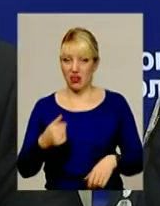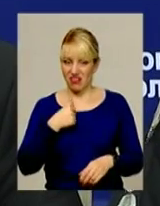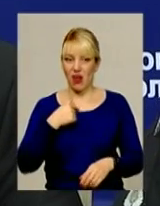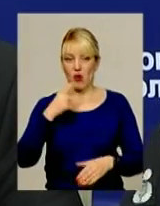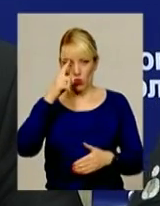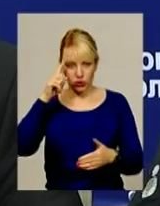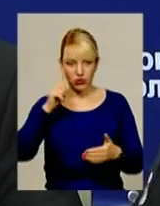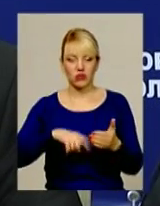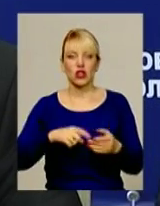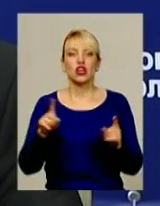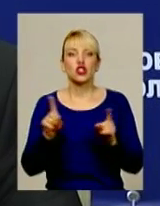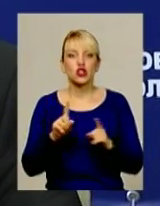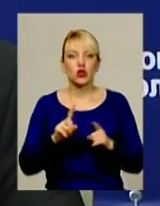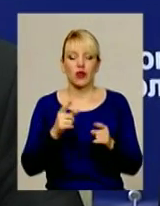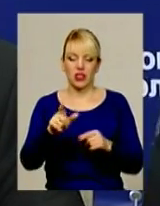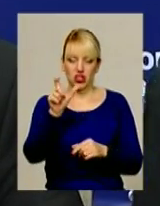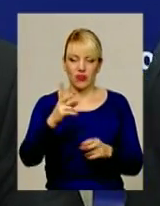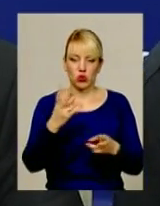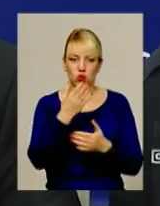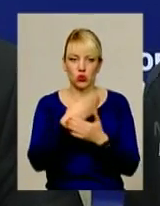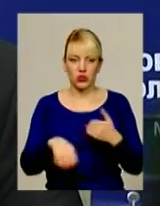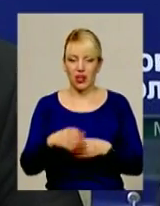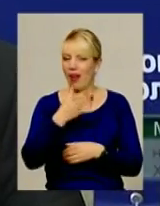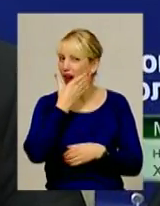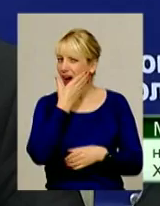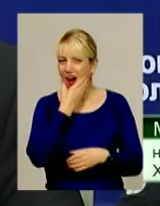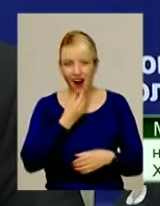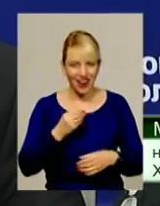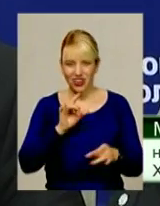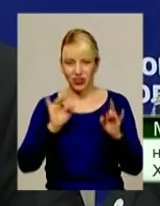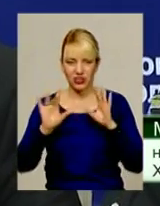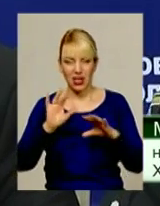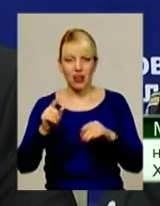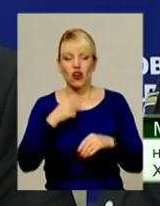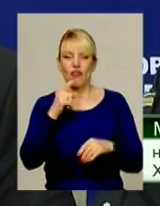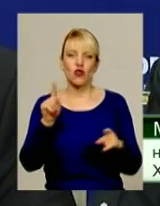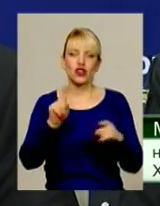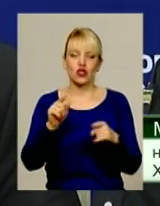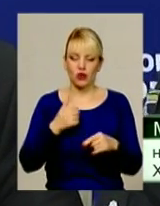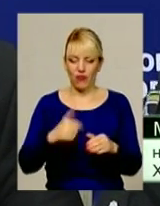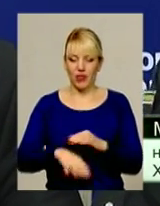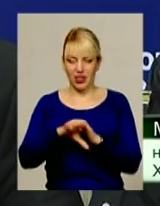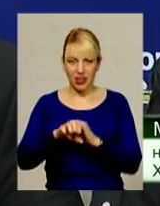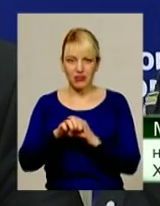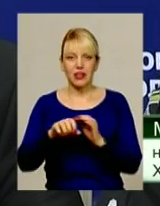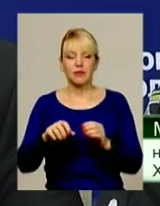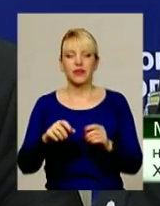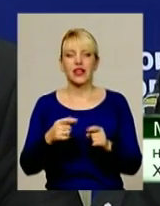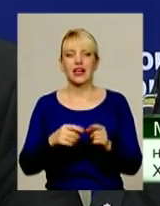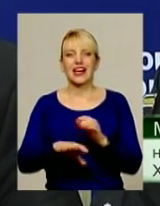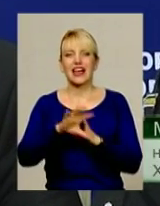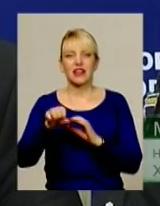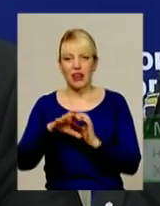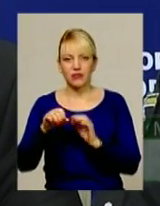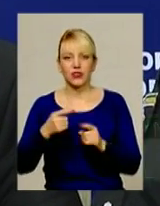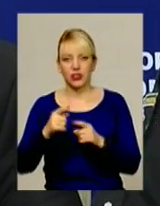Дуже гарно складається картинка, коли ми кажемо, що розкладали полномастильні матеріали. Якщо шість місяців документують, чому не оголошена